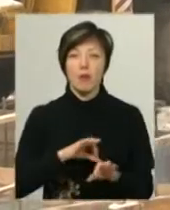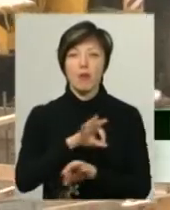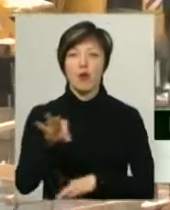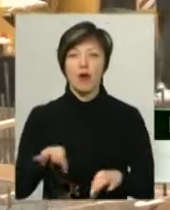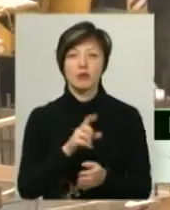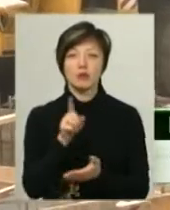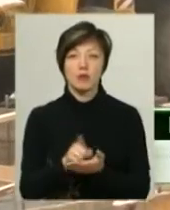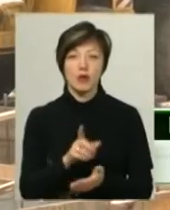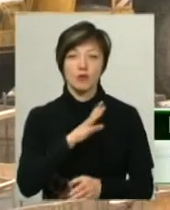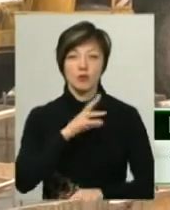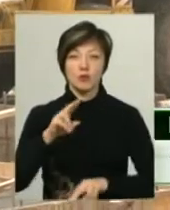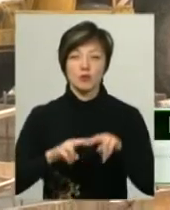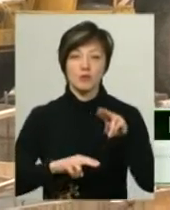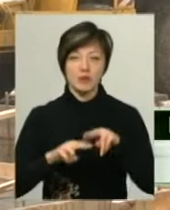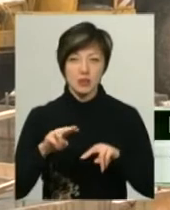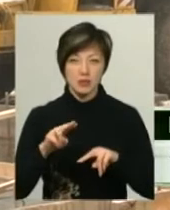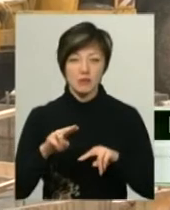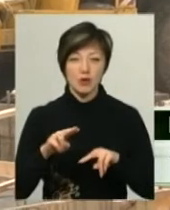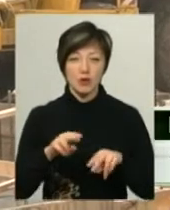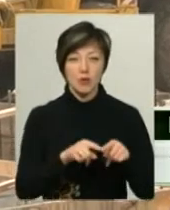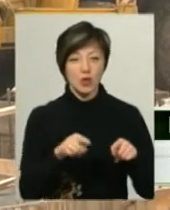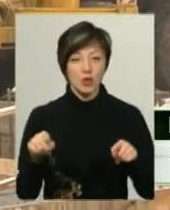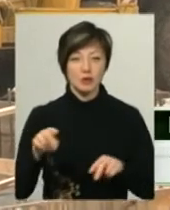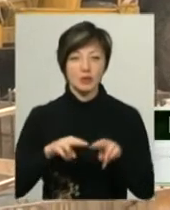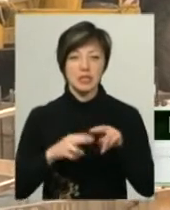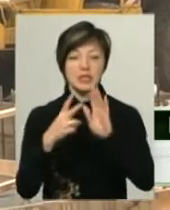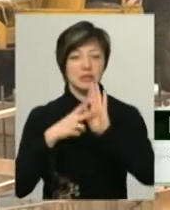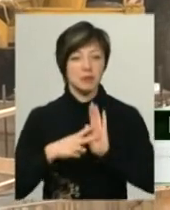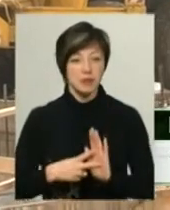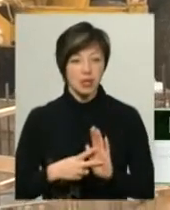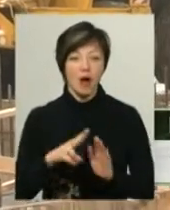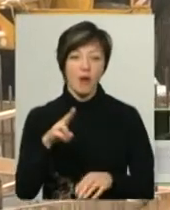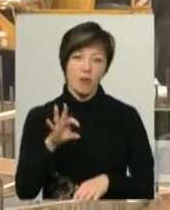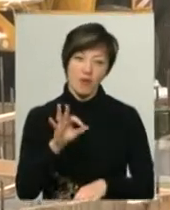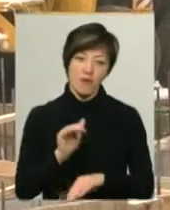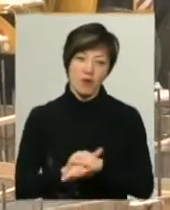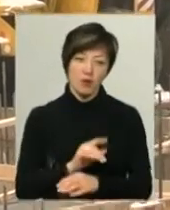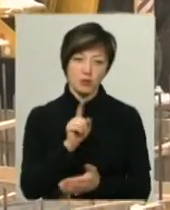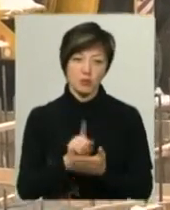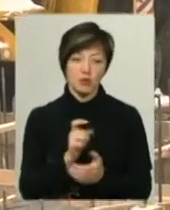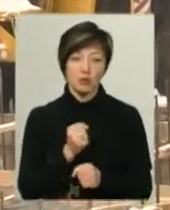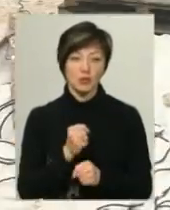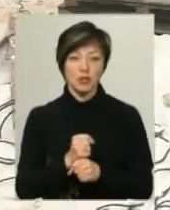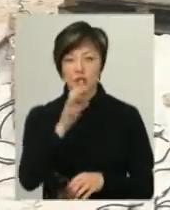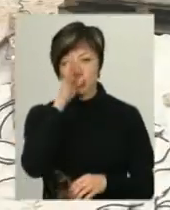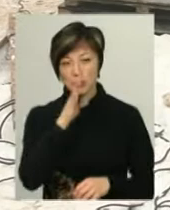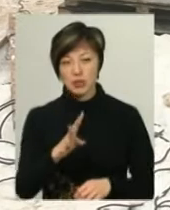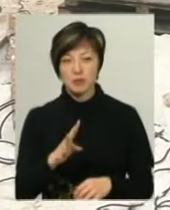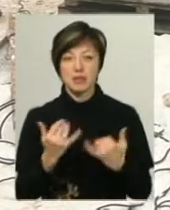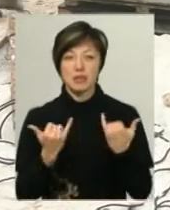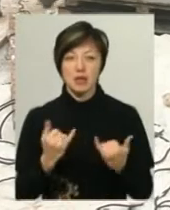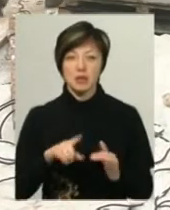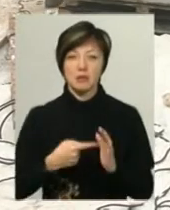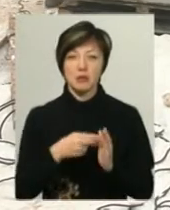протяжність будівництва 7 місяців, а по факту ми маємо зробити це за 4 місяці. Зараз у